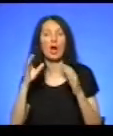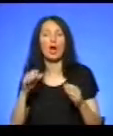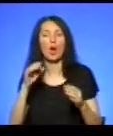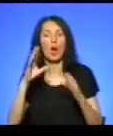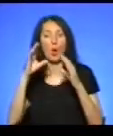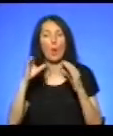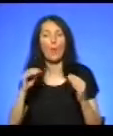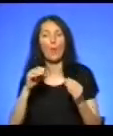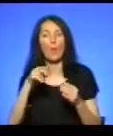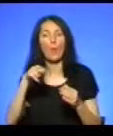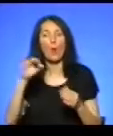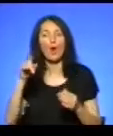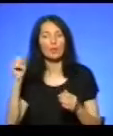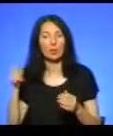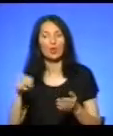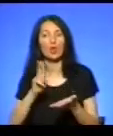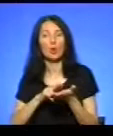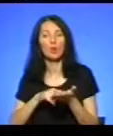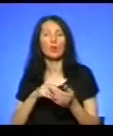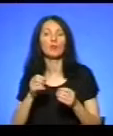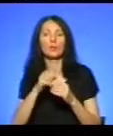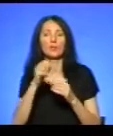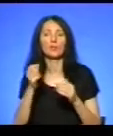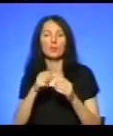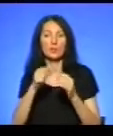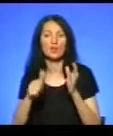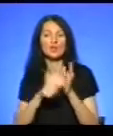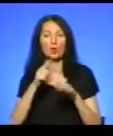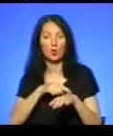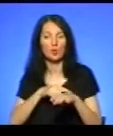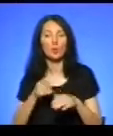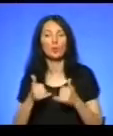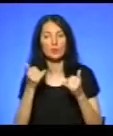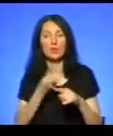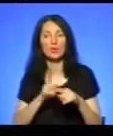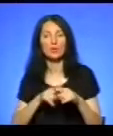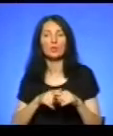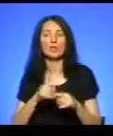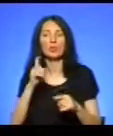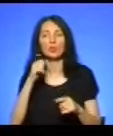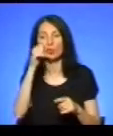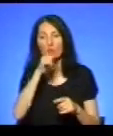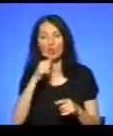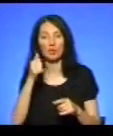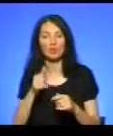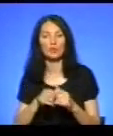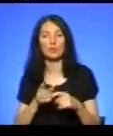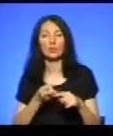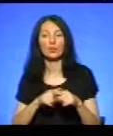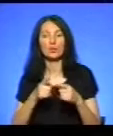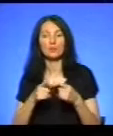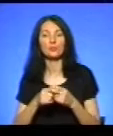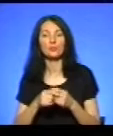присвятили сторіччю філателістичного руху. Про це повідомив член Асоціації філателістів України Юрій Ковальков.